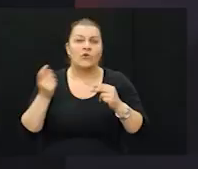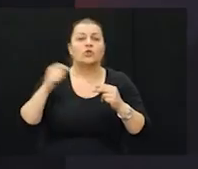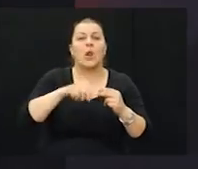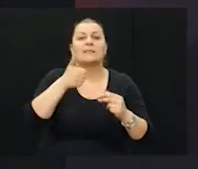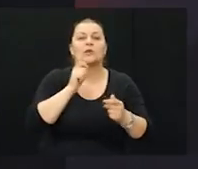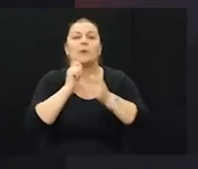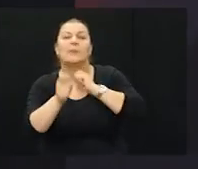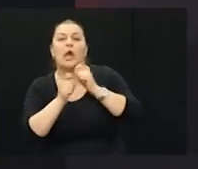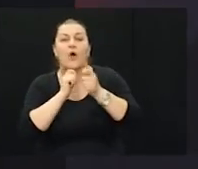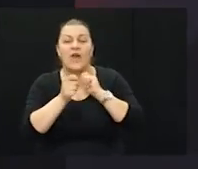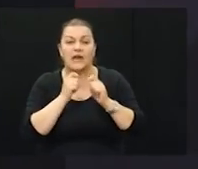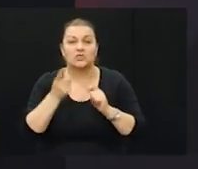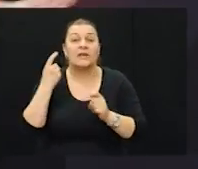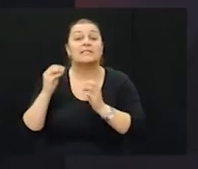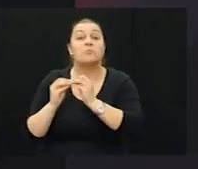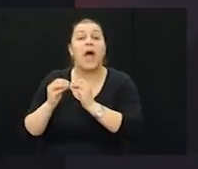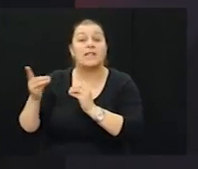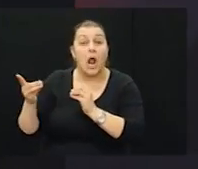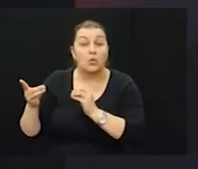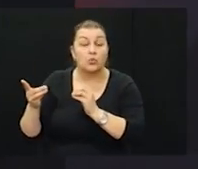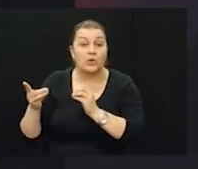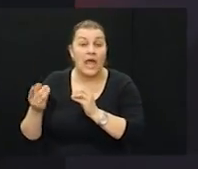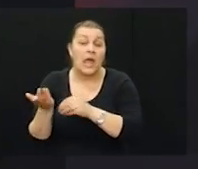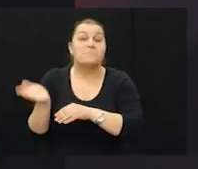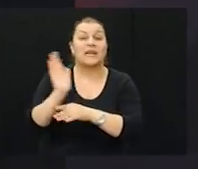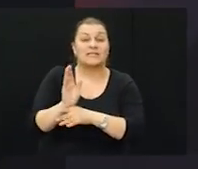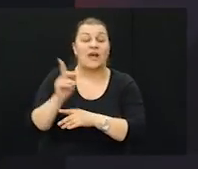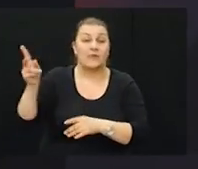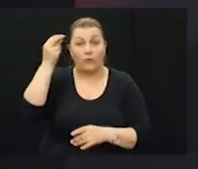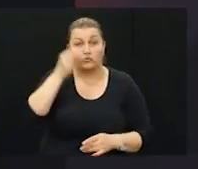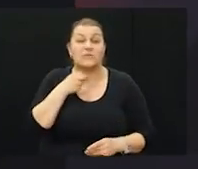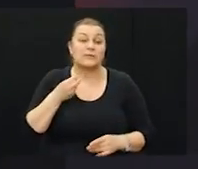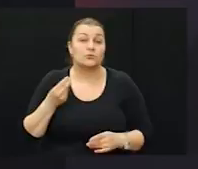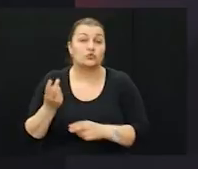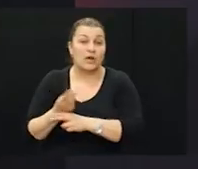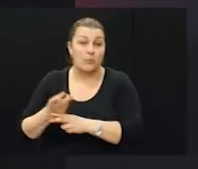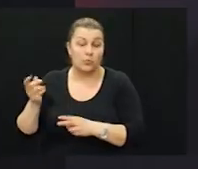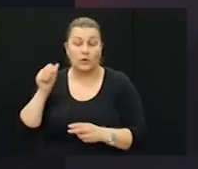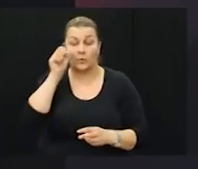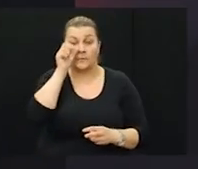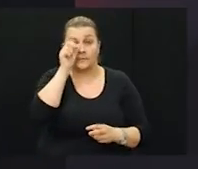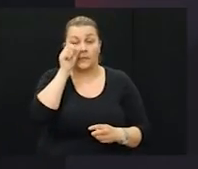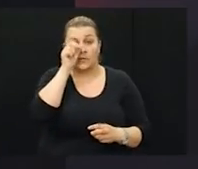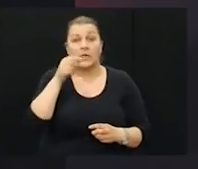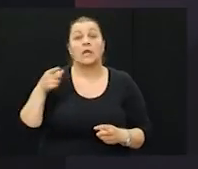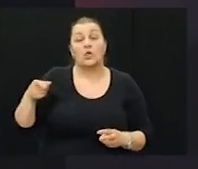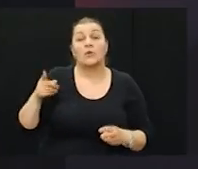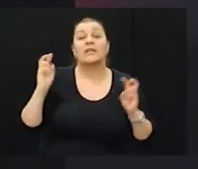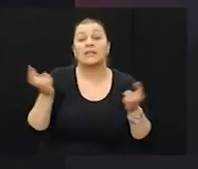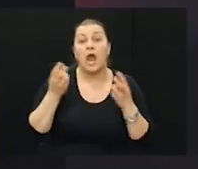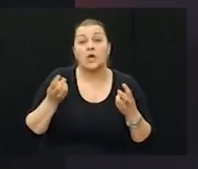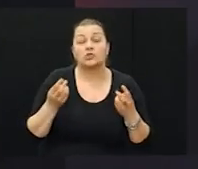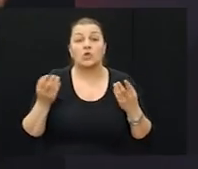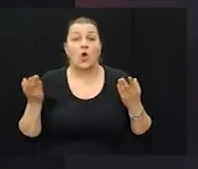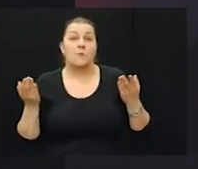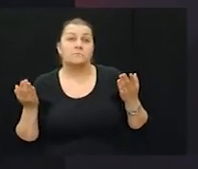ja mislim da je dolazio on iz Banja Luke, predstavljao je njihovu tvorevinu, takozvanu Srpsku republiku, autonomnu krajinu. I